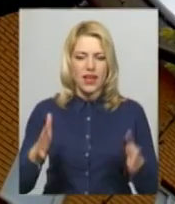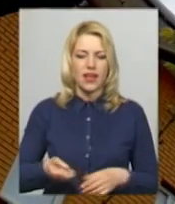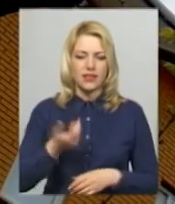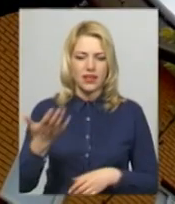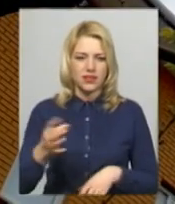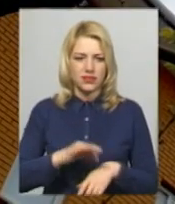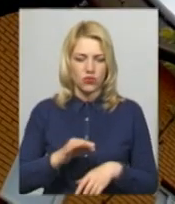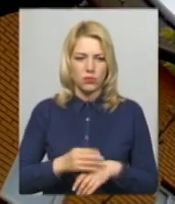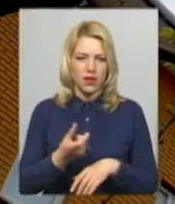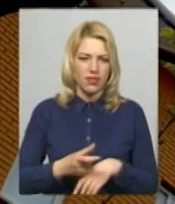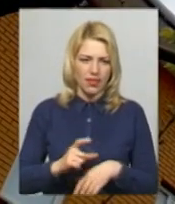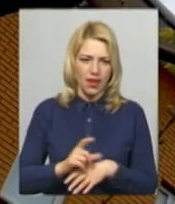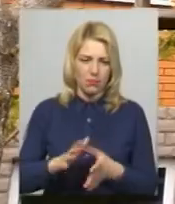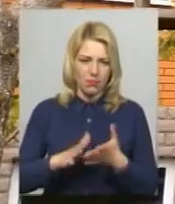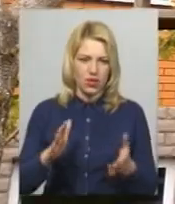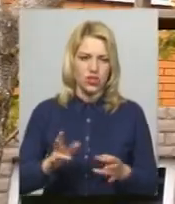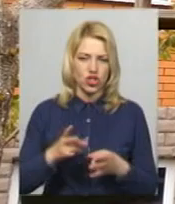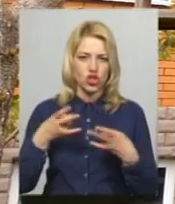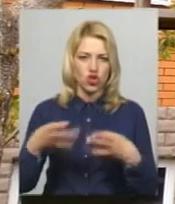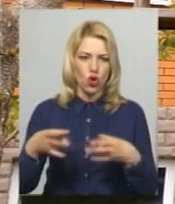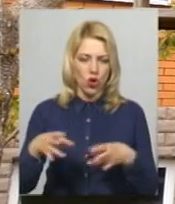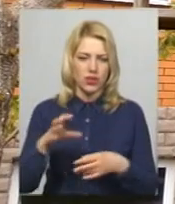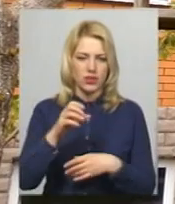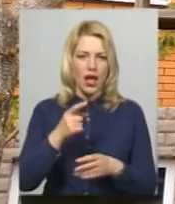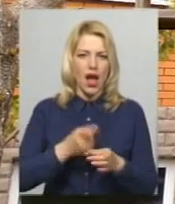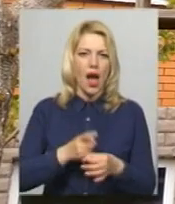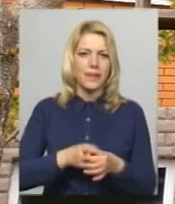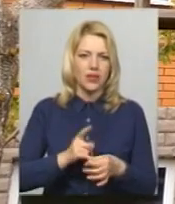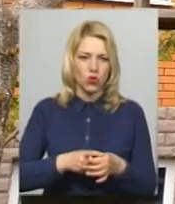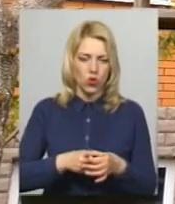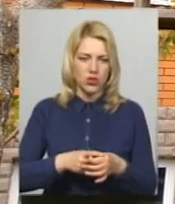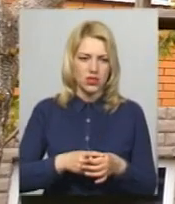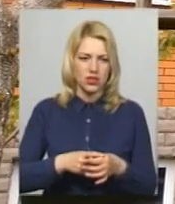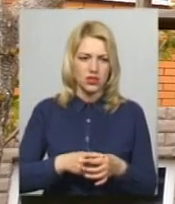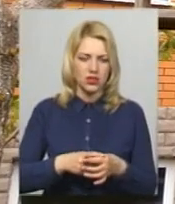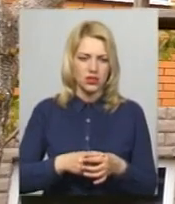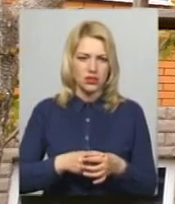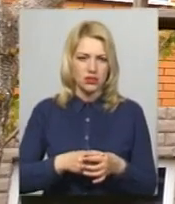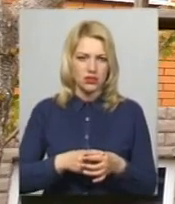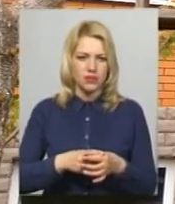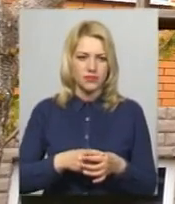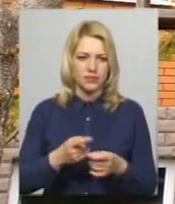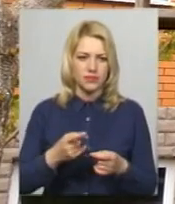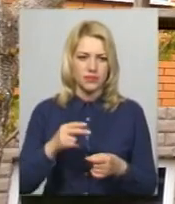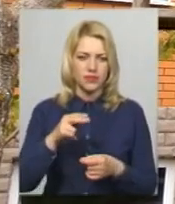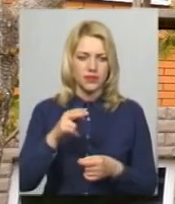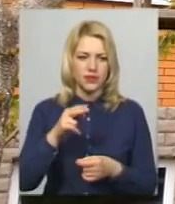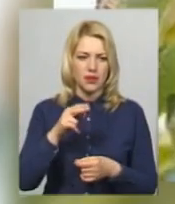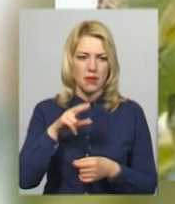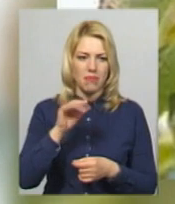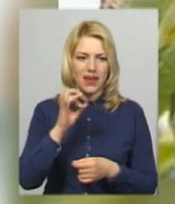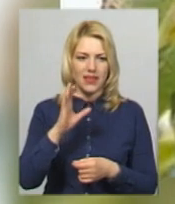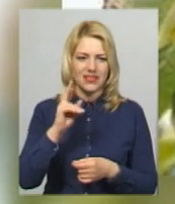найбільше шкодить абрикосам це маніляльний опік і персикам у чорявість